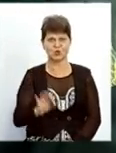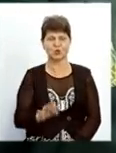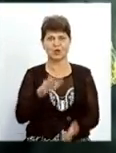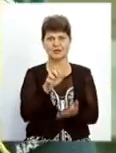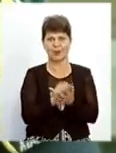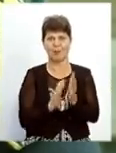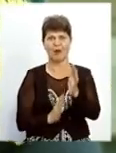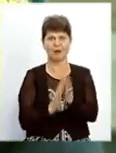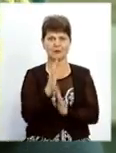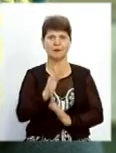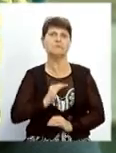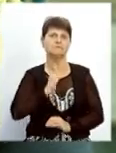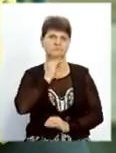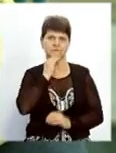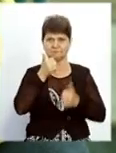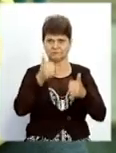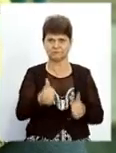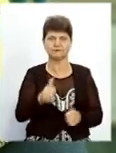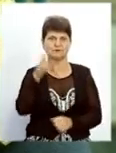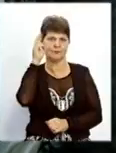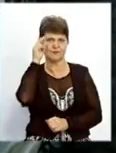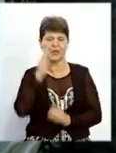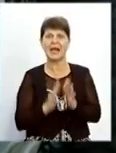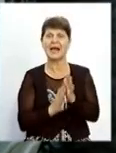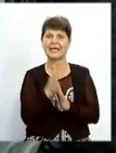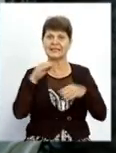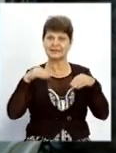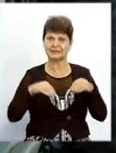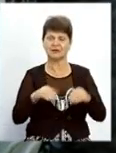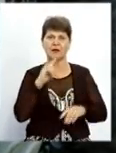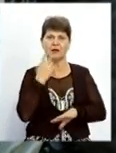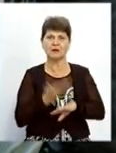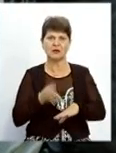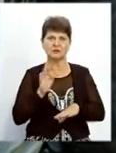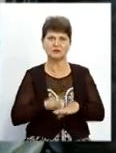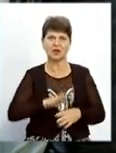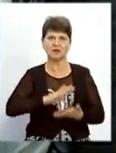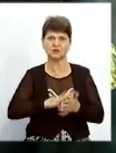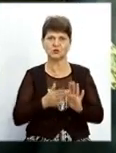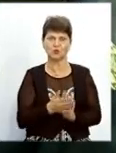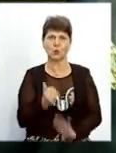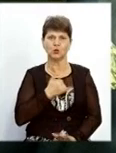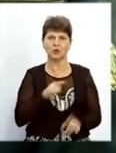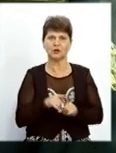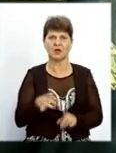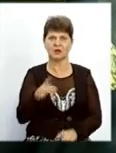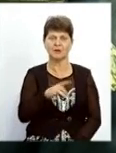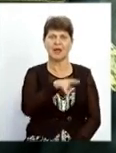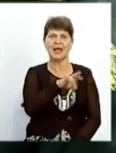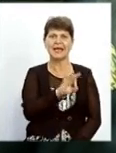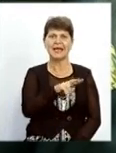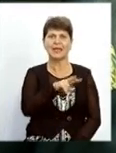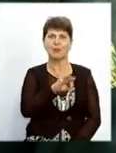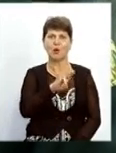це досить хороший показник з точки зору лісистості. А найскладніша ситуація в нас в таких районах, як Липовецький,